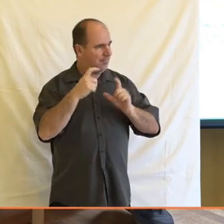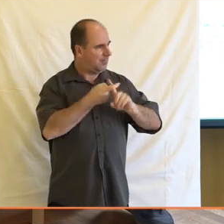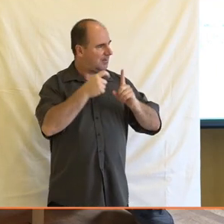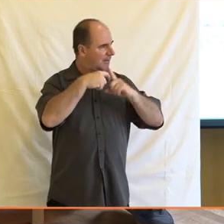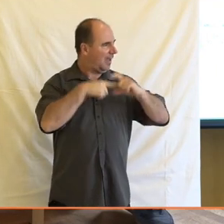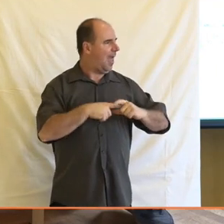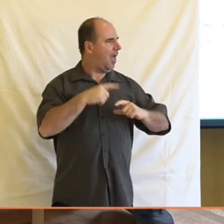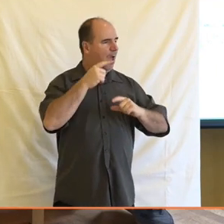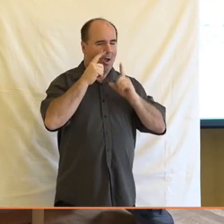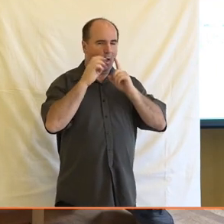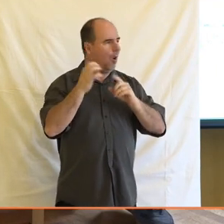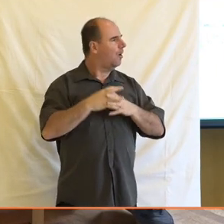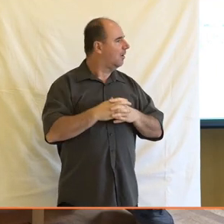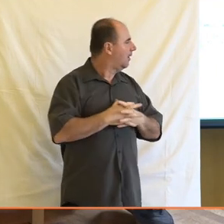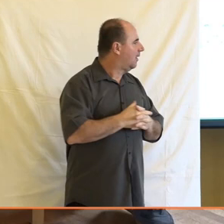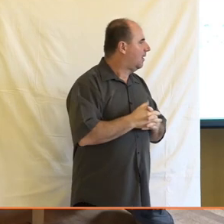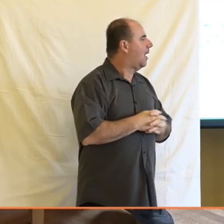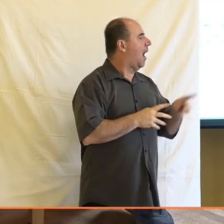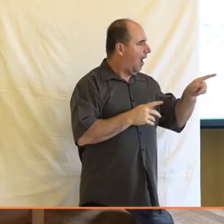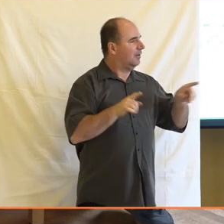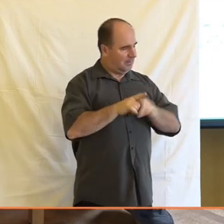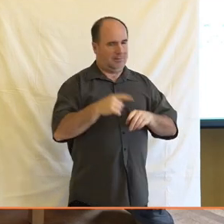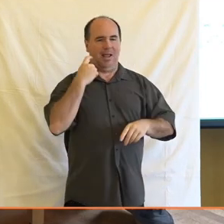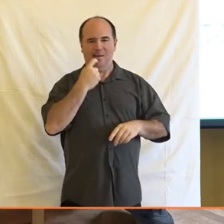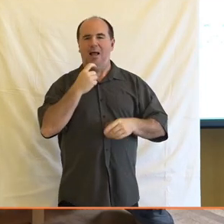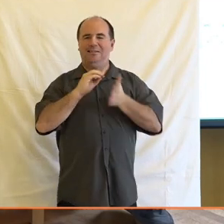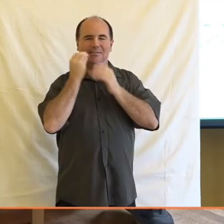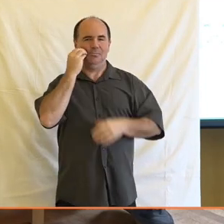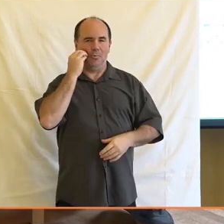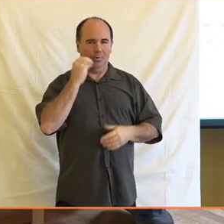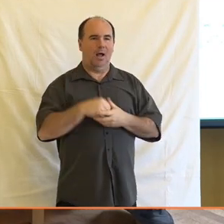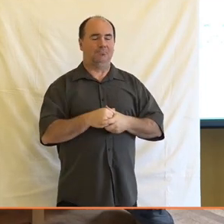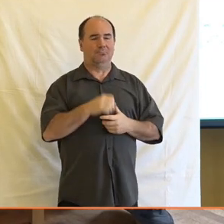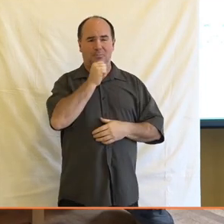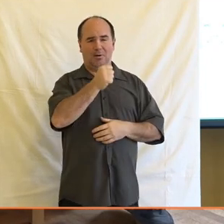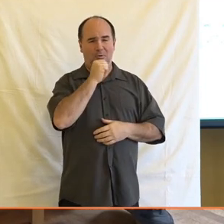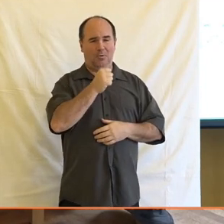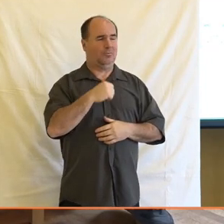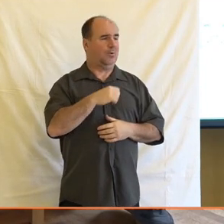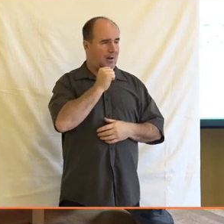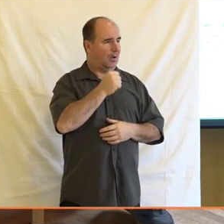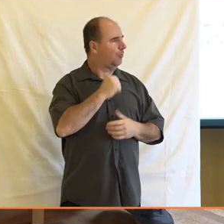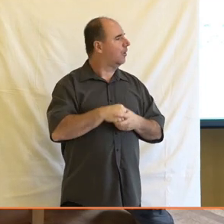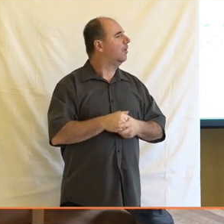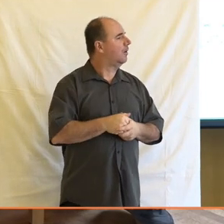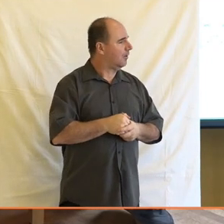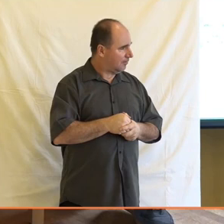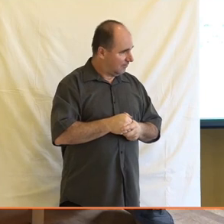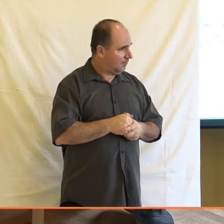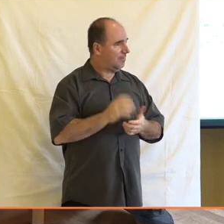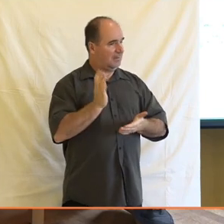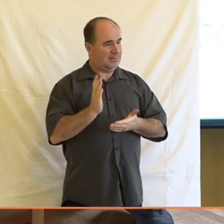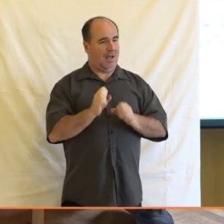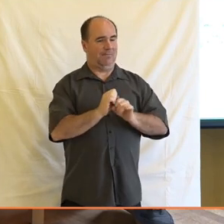A v neposlední řadě tady vítám také Jana Cibulku, který je redaktorem serveru Irozhlas.cz a věnuje se technologiím, datové